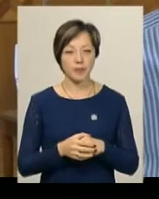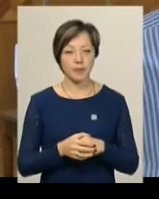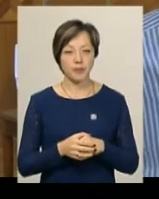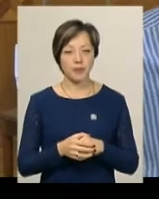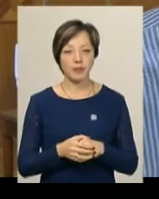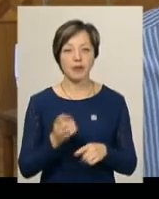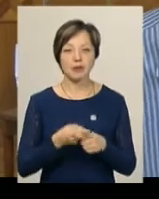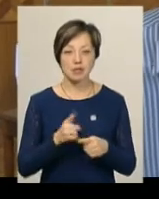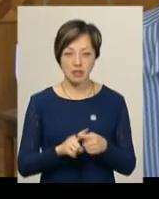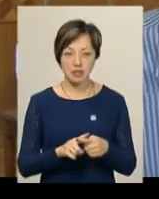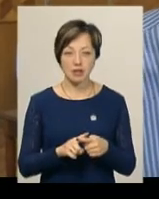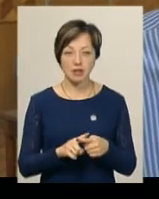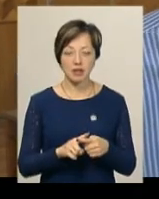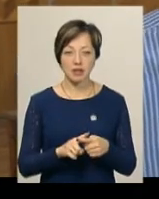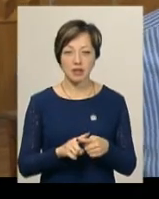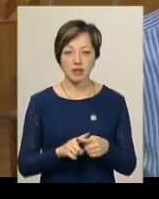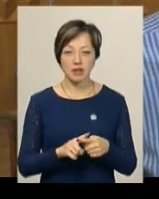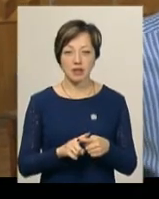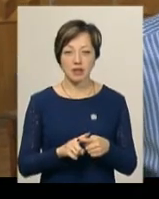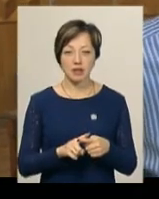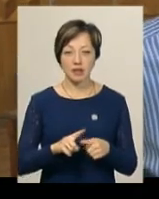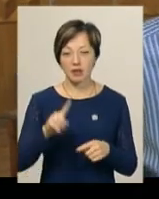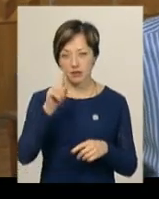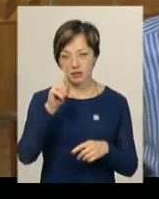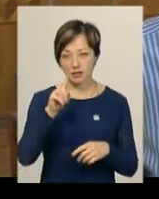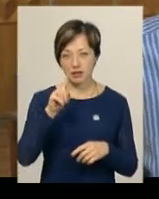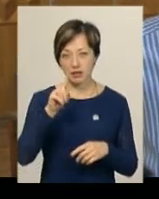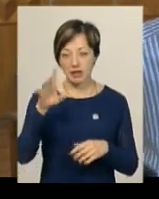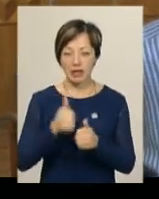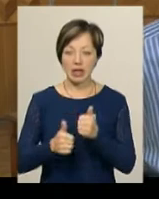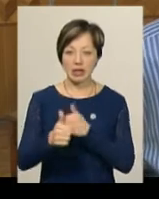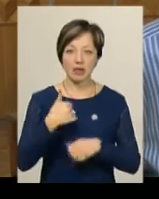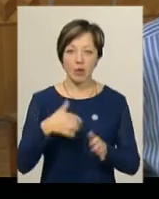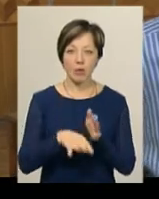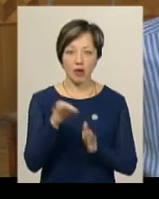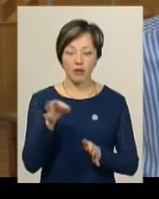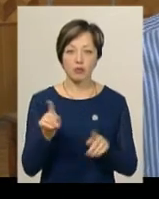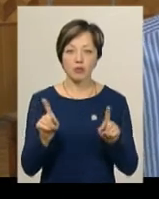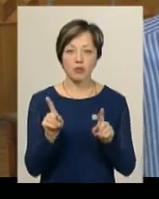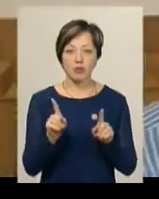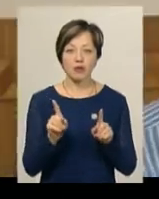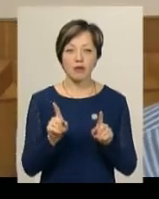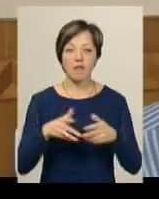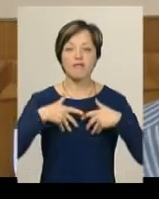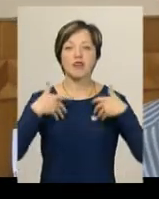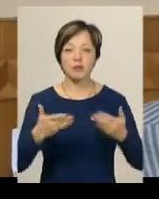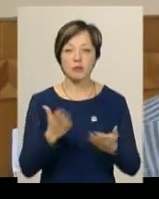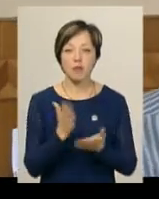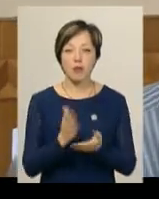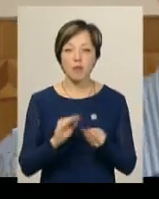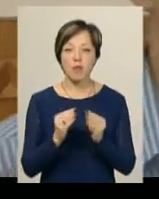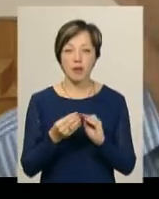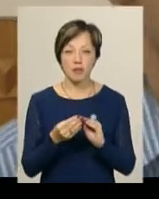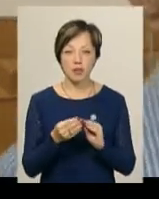саме це хіт такий, який я обрав для того, щоб висловитись. Мав проблеми з